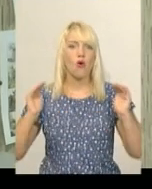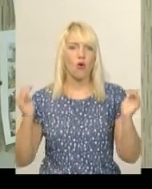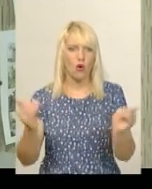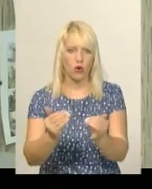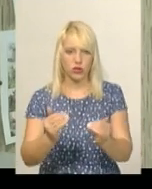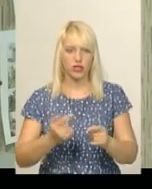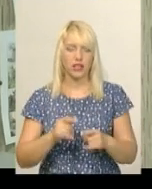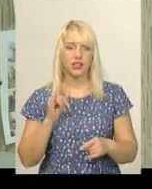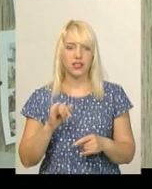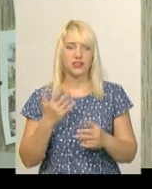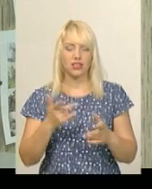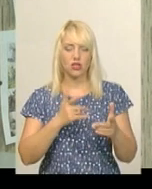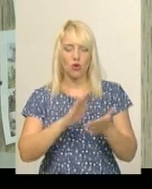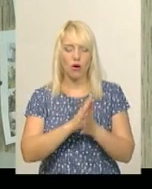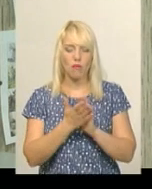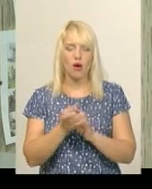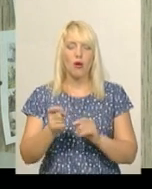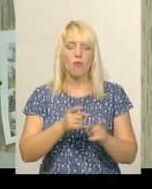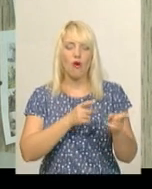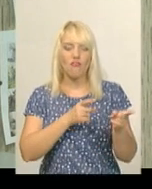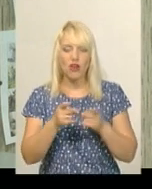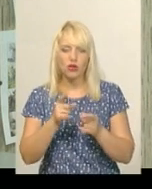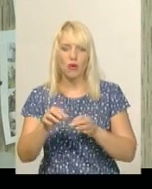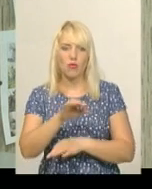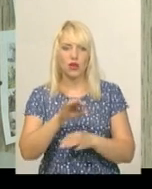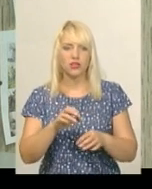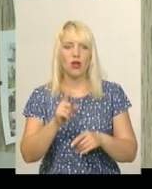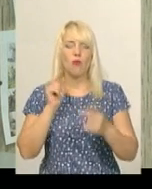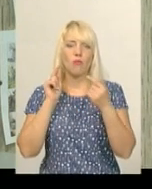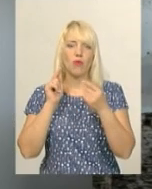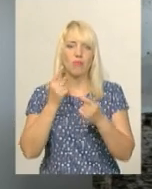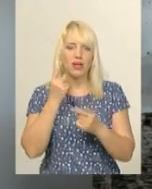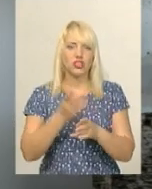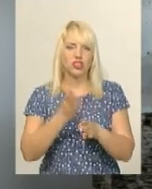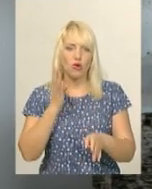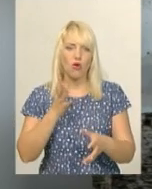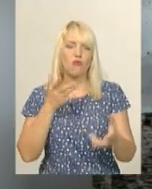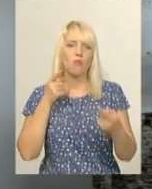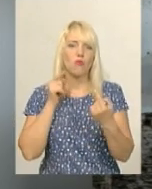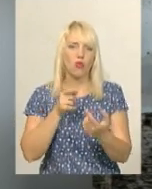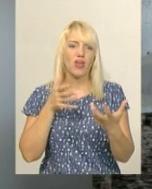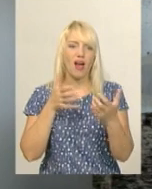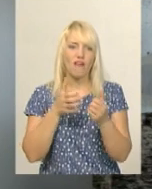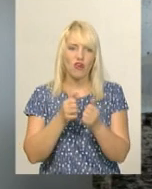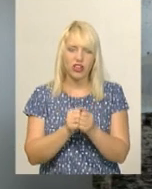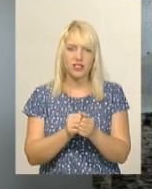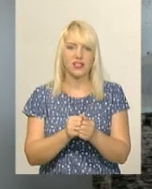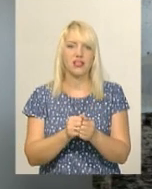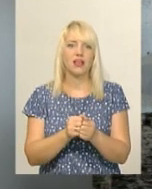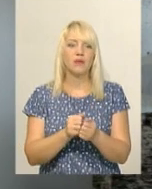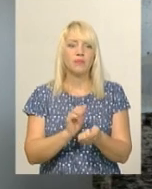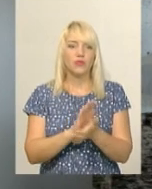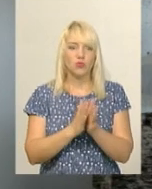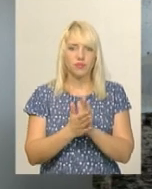проєкту на першочергові протиаварійні консерваційні роботи. В аварійному стані в